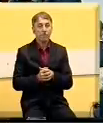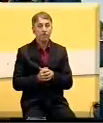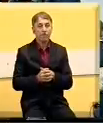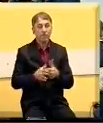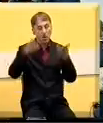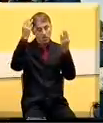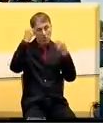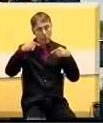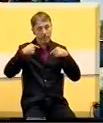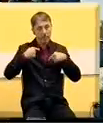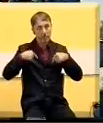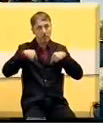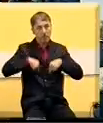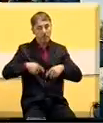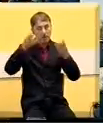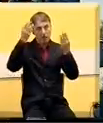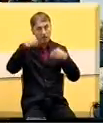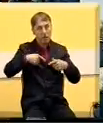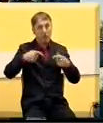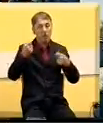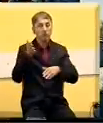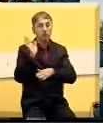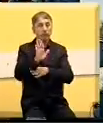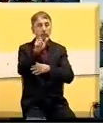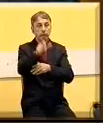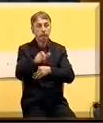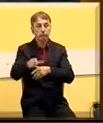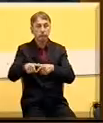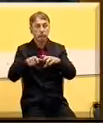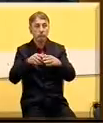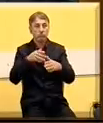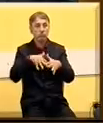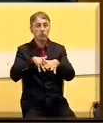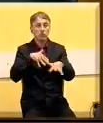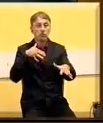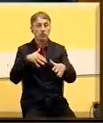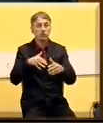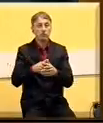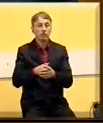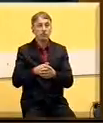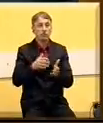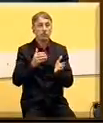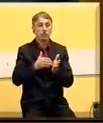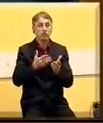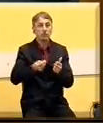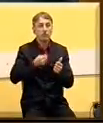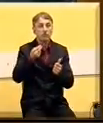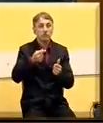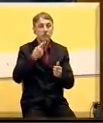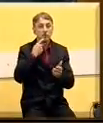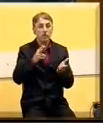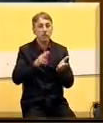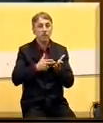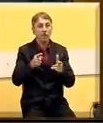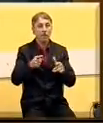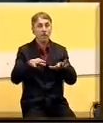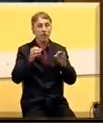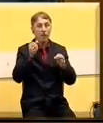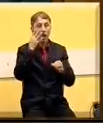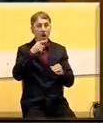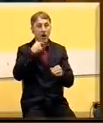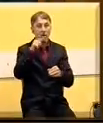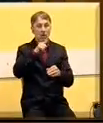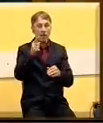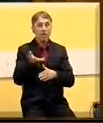Poštovani predsedniče, poštovani poslanici, nije baš lepo pričati o umanjenju budžeta naročito kada se to